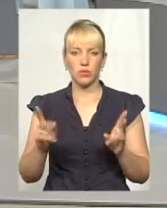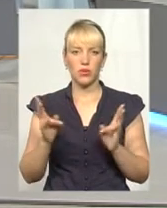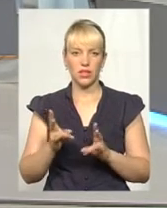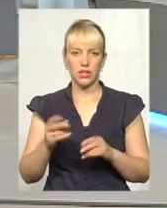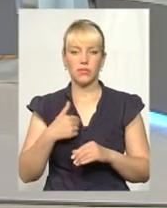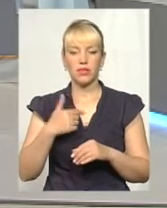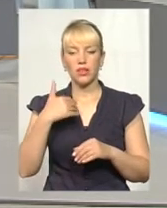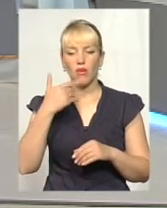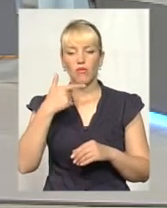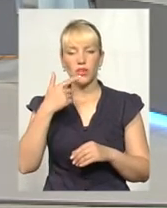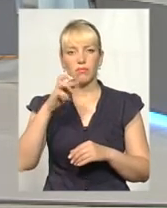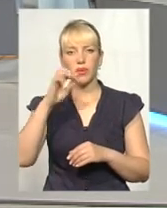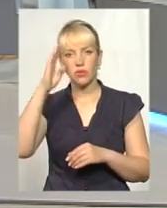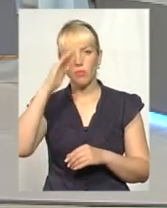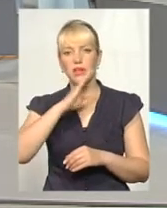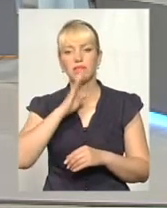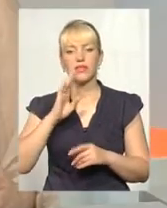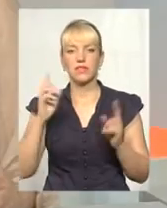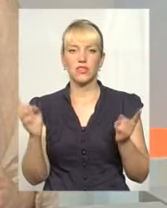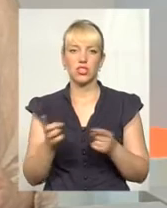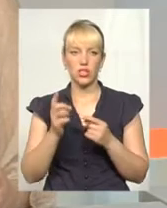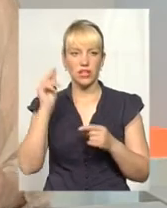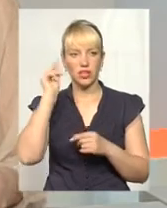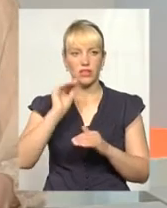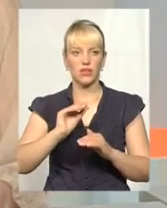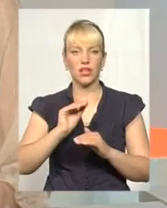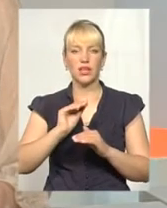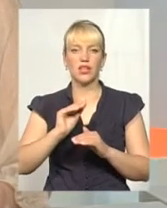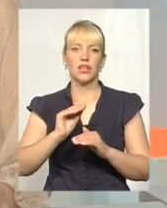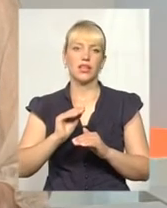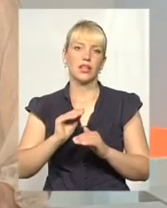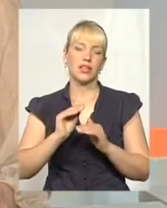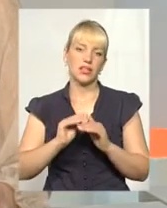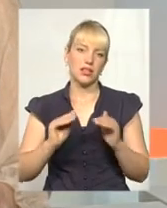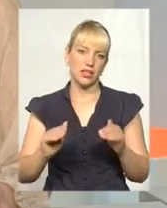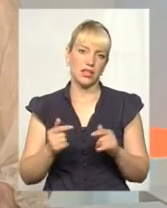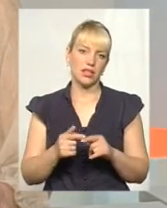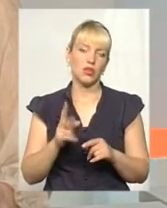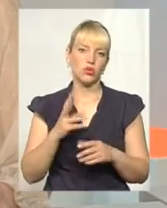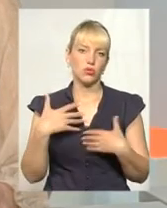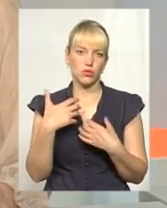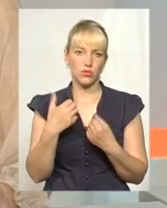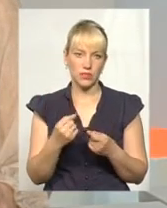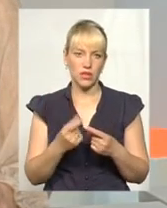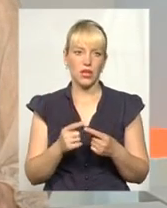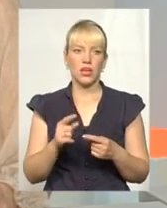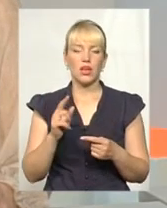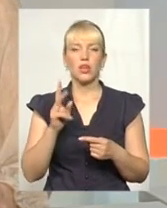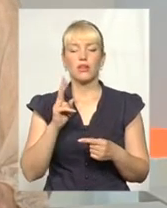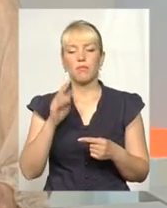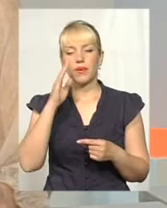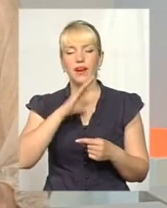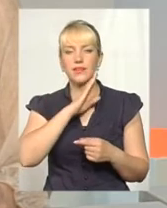школярів, які так само долучені до навчально-виховного процесу. Я б сказав, що, напевне, праця з цими